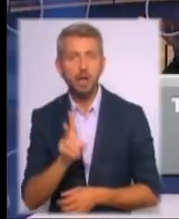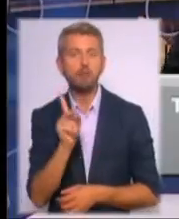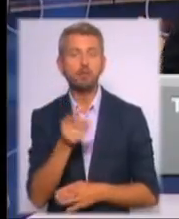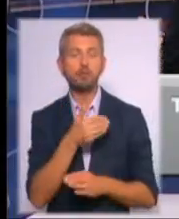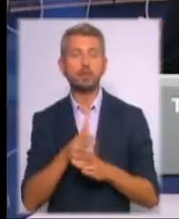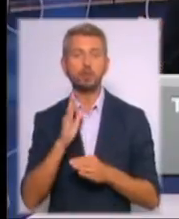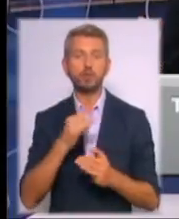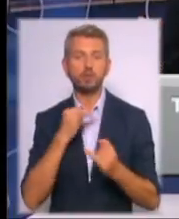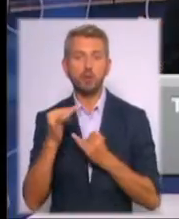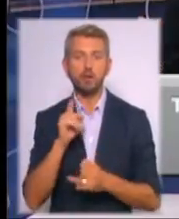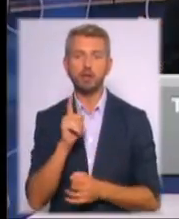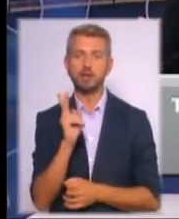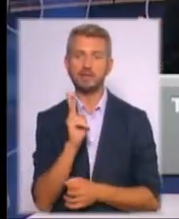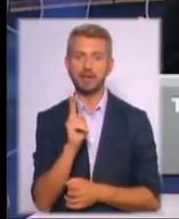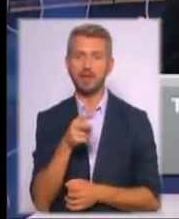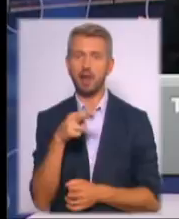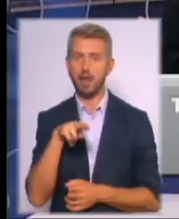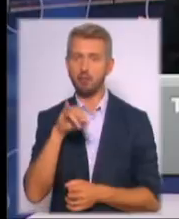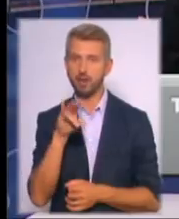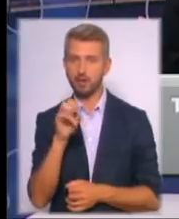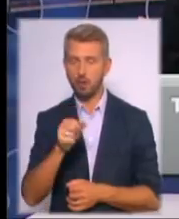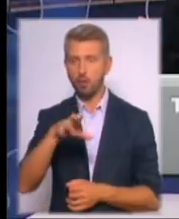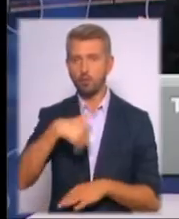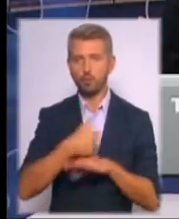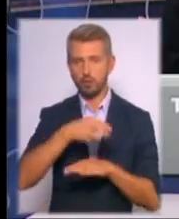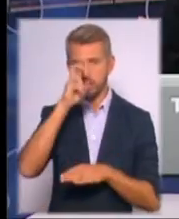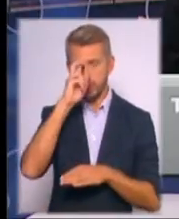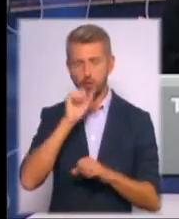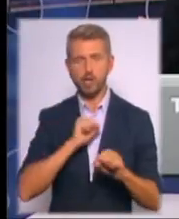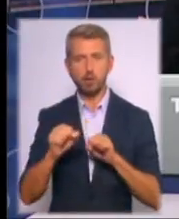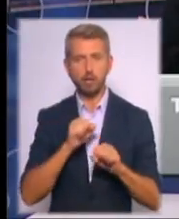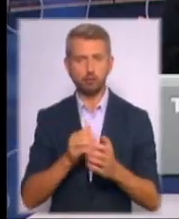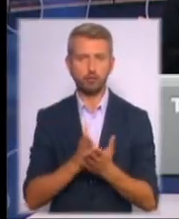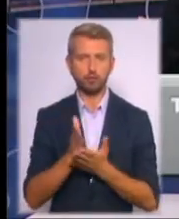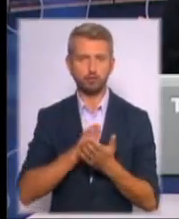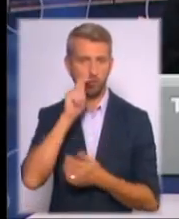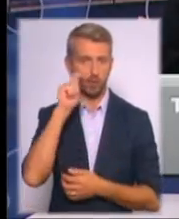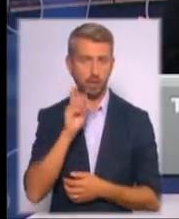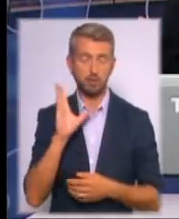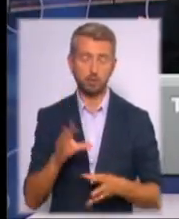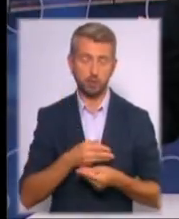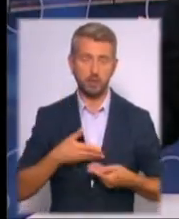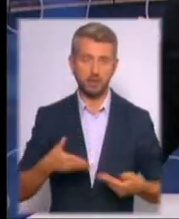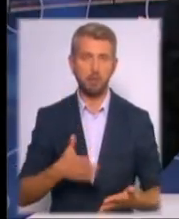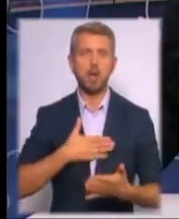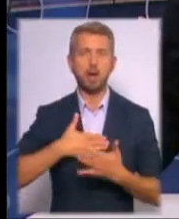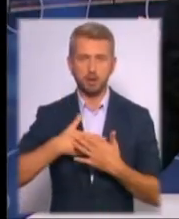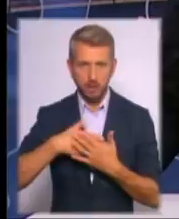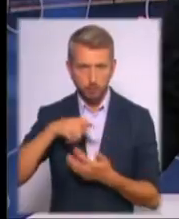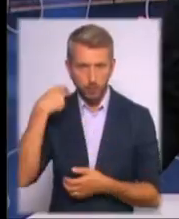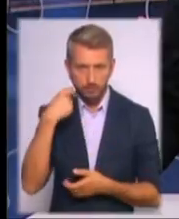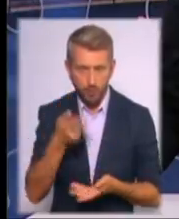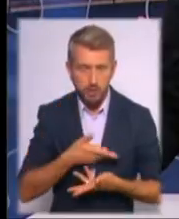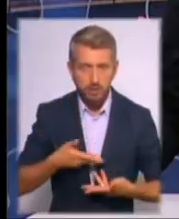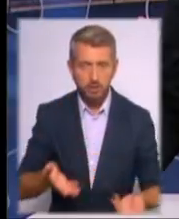спілкуватися із Ксенією Ляпіною, головою Державної регуляторної служби України. Тож, будьте з нами, активно долучайтеся до